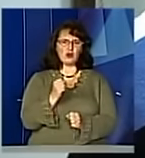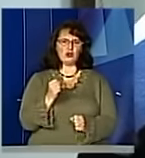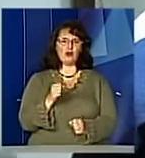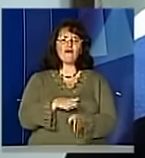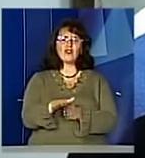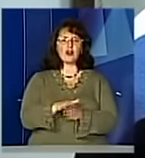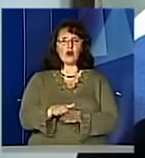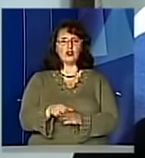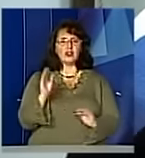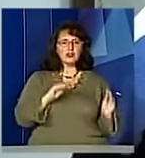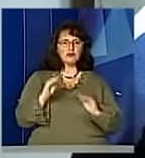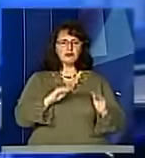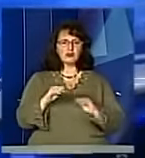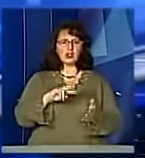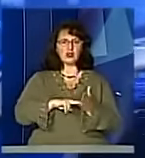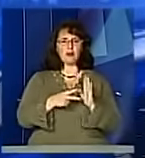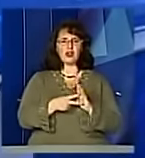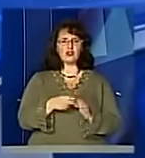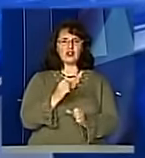системі цінностей.